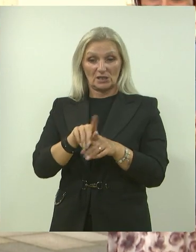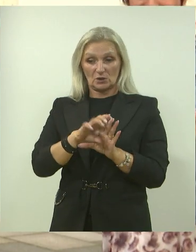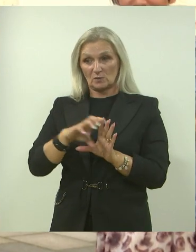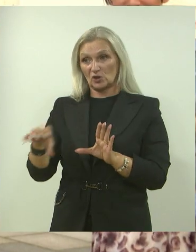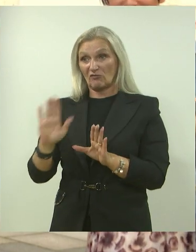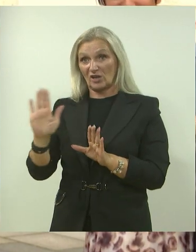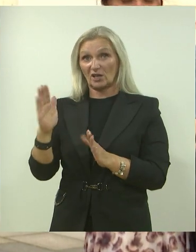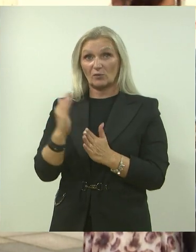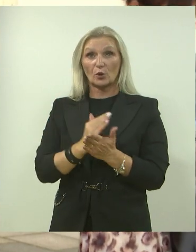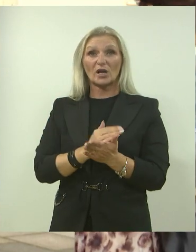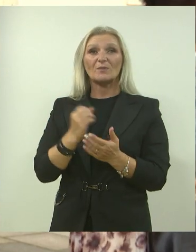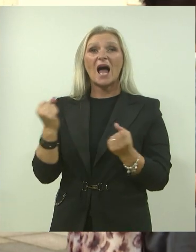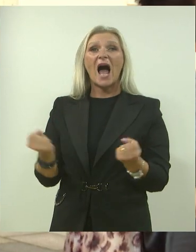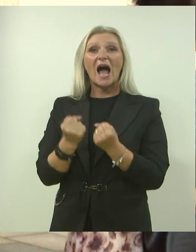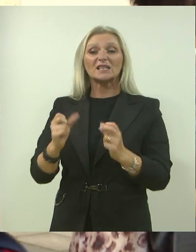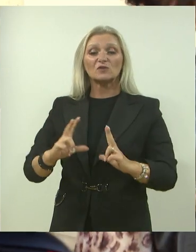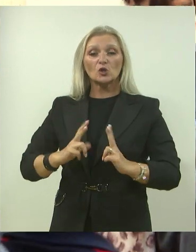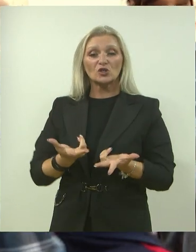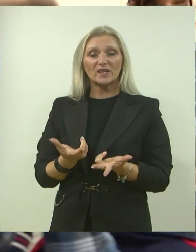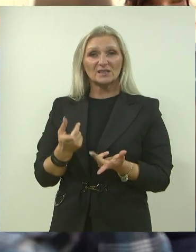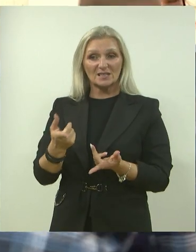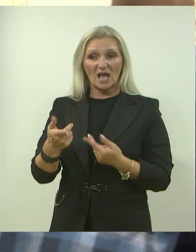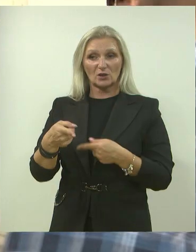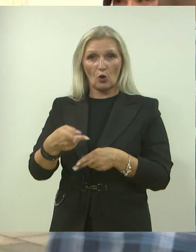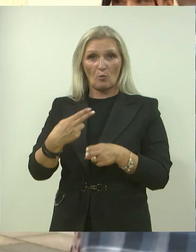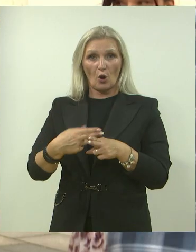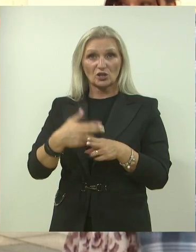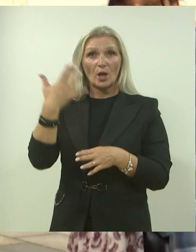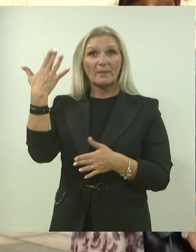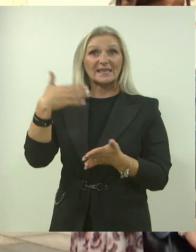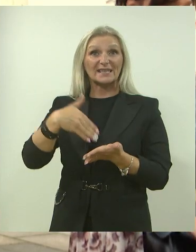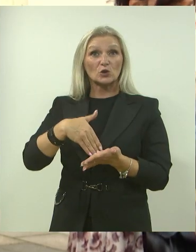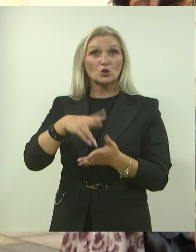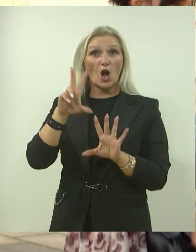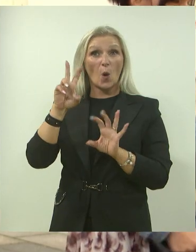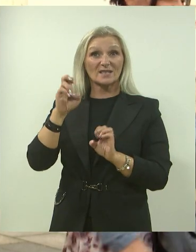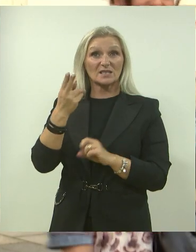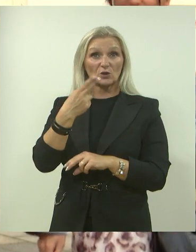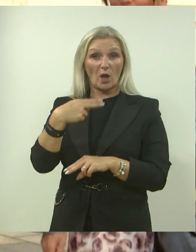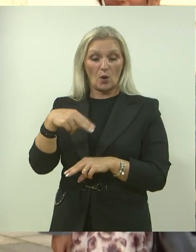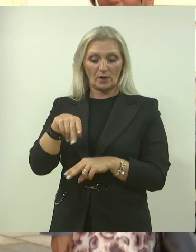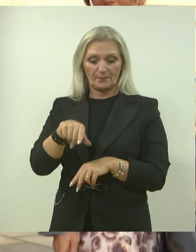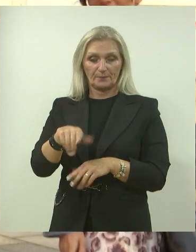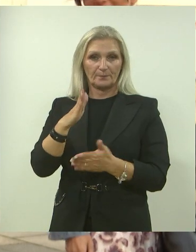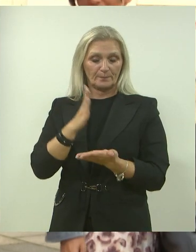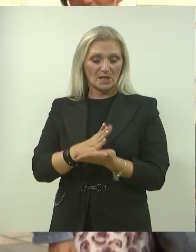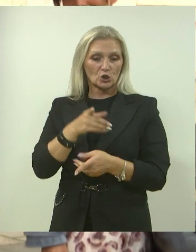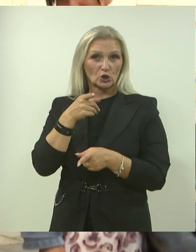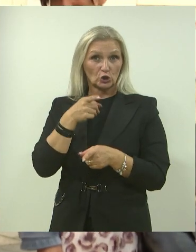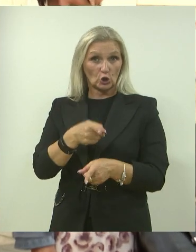njihov program aktivno živjeti sa multiple sklerozom 5800 eura i upravo je to